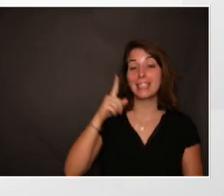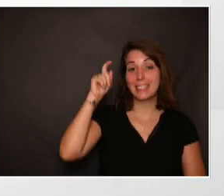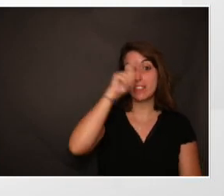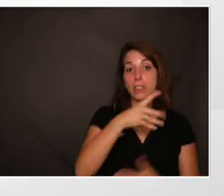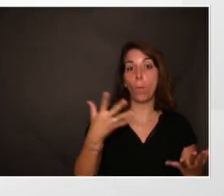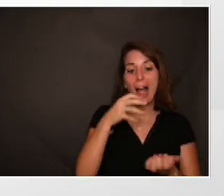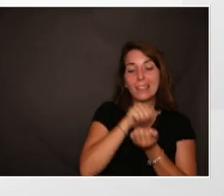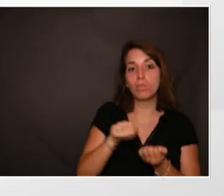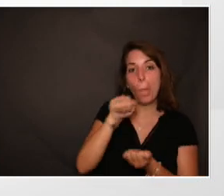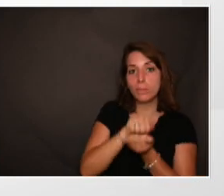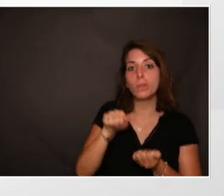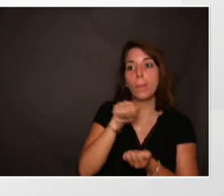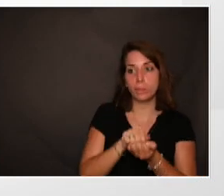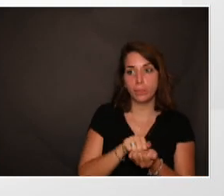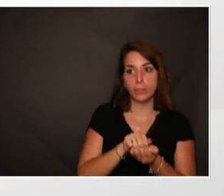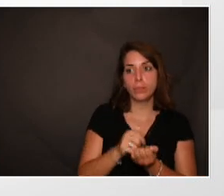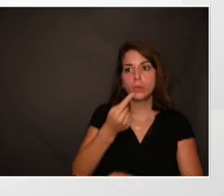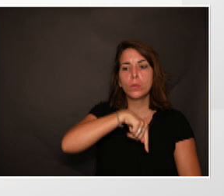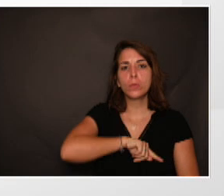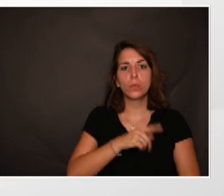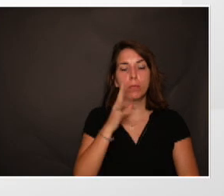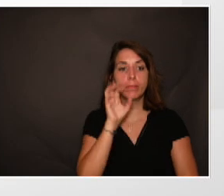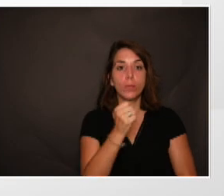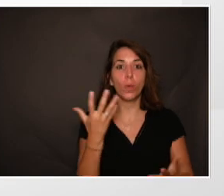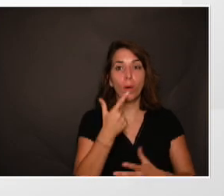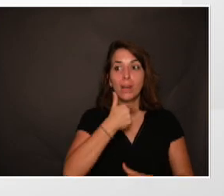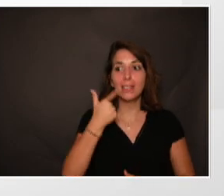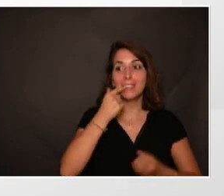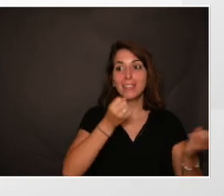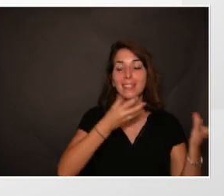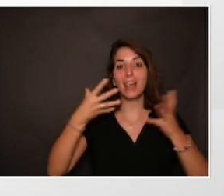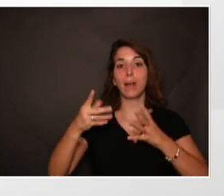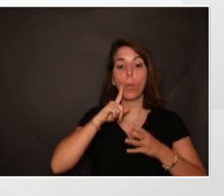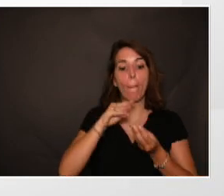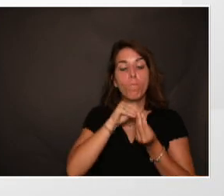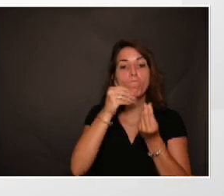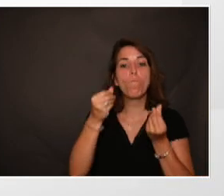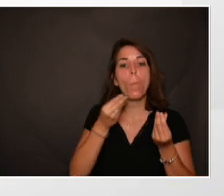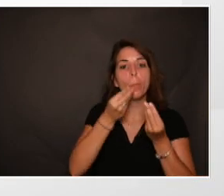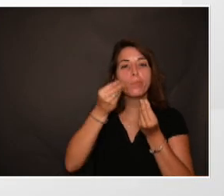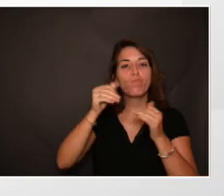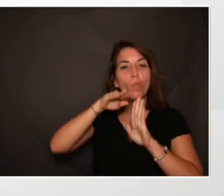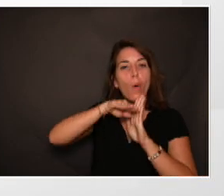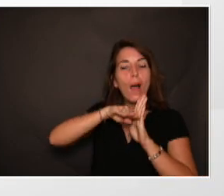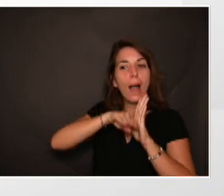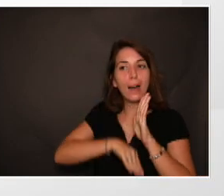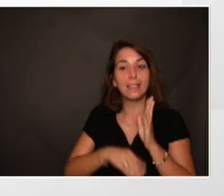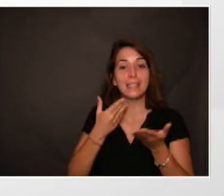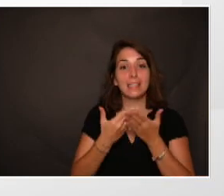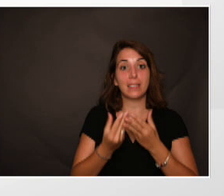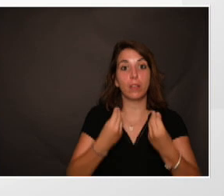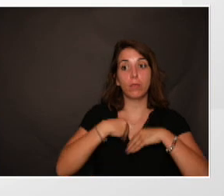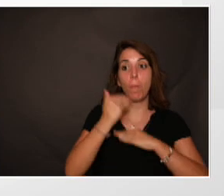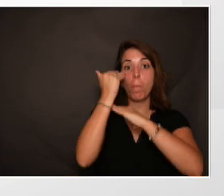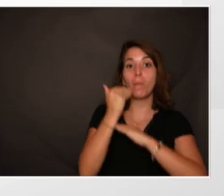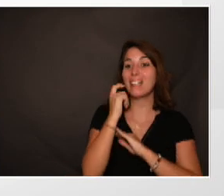mastication. On l'a vu, on va avoir une sécheresse qui est liée à une baisse de la salivation et tout ça va entraîner une baisse de protection